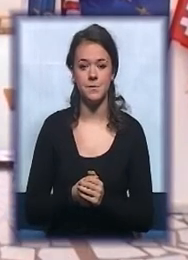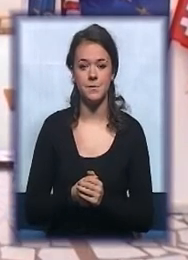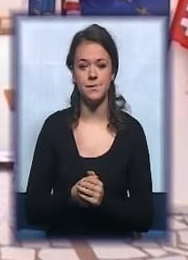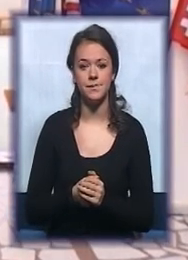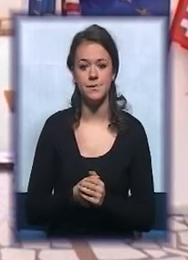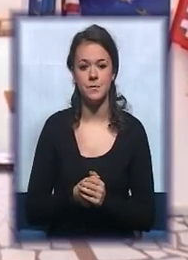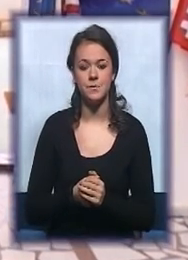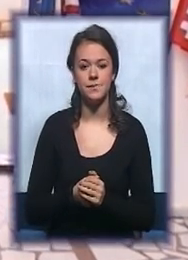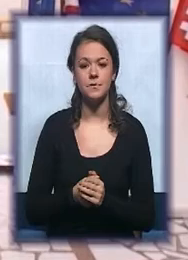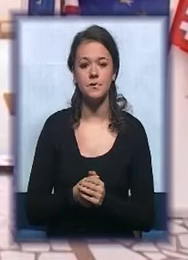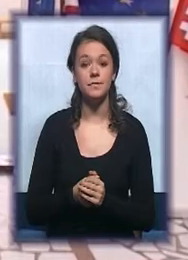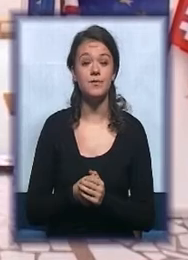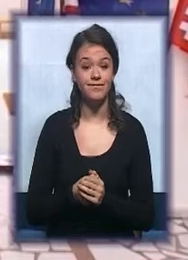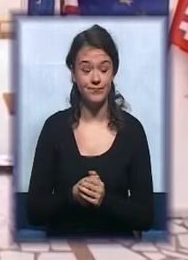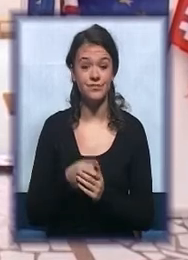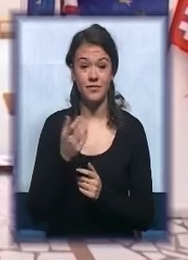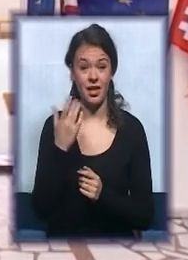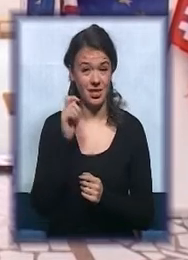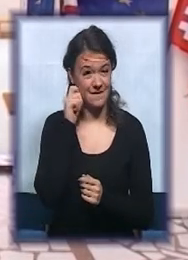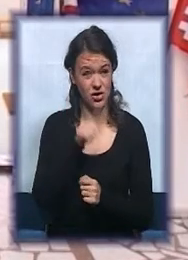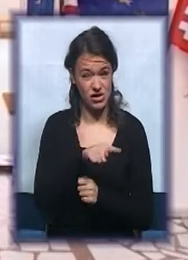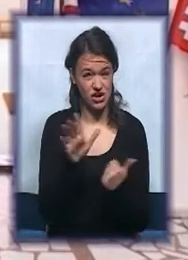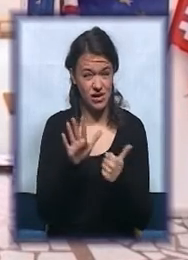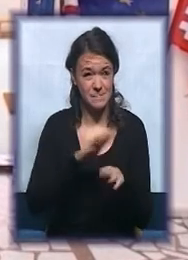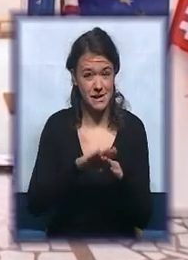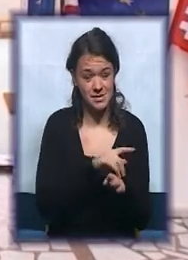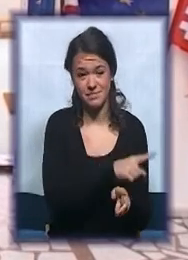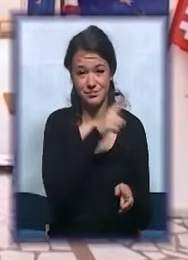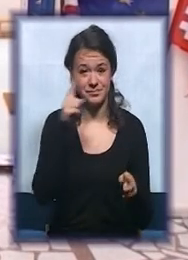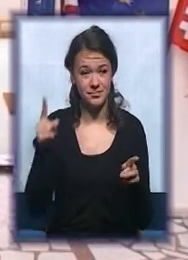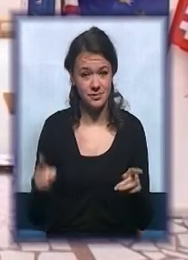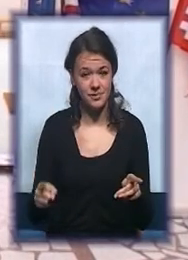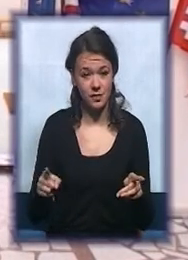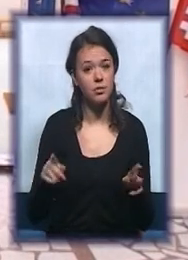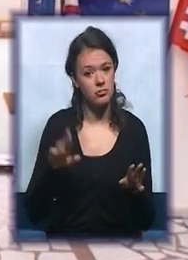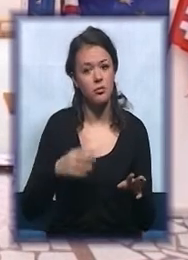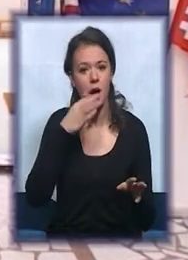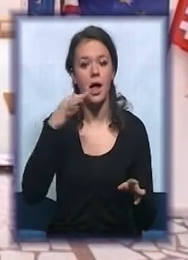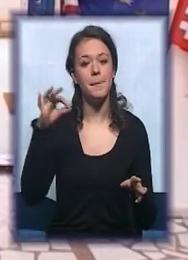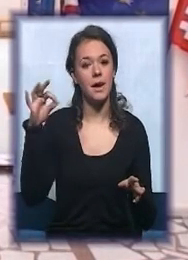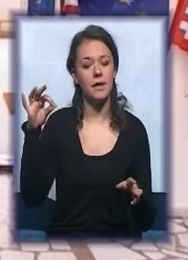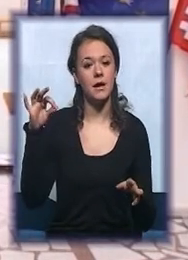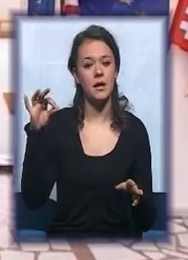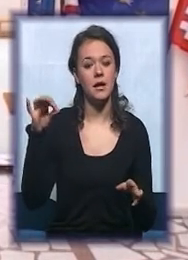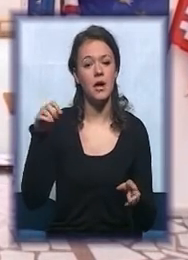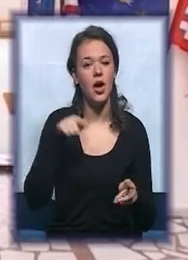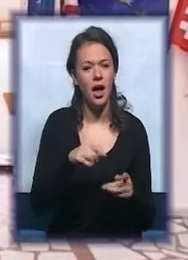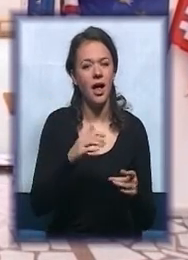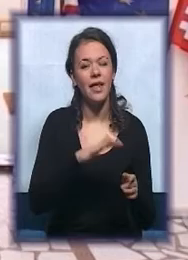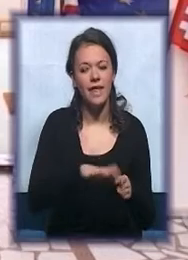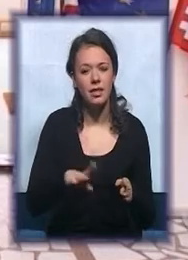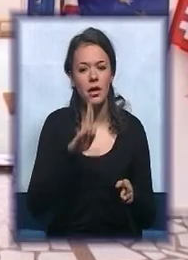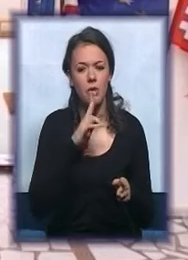I od šestog meseca do sada dete ima velike pomake. Od onog deteta koje je bilo